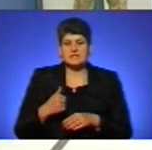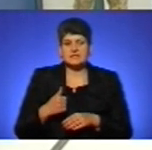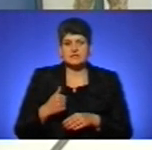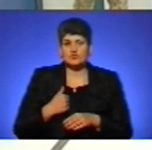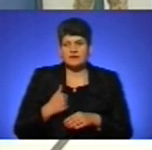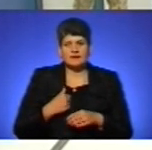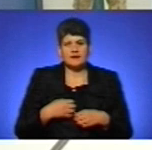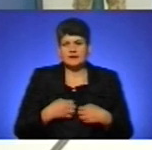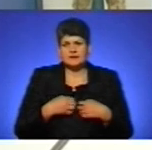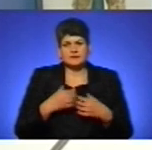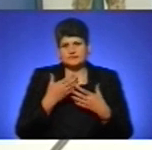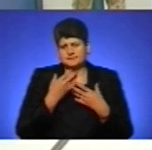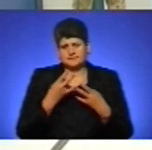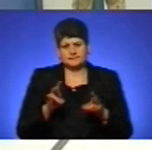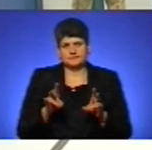нічого страшного немає.